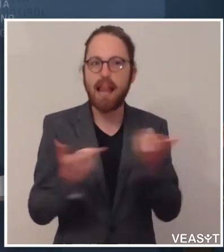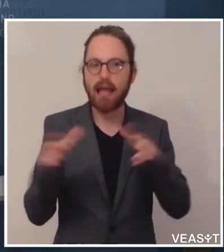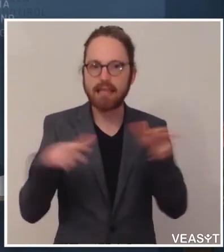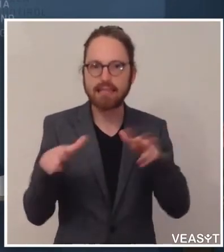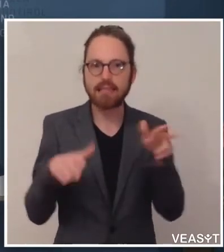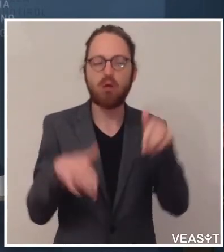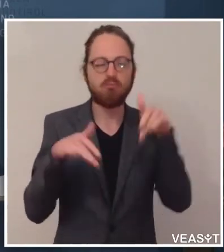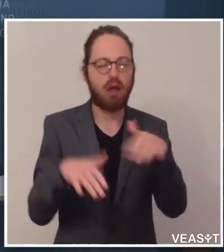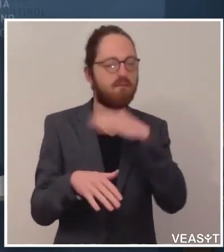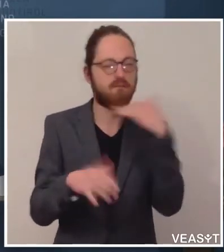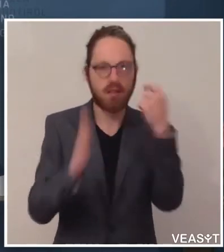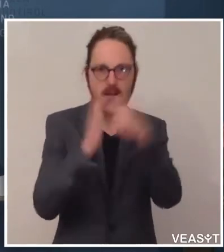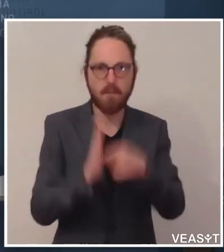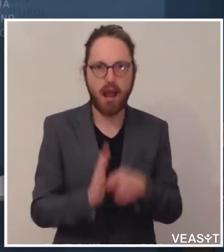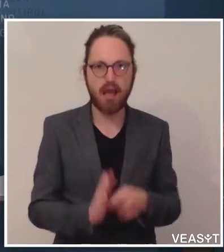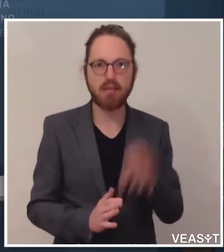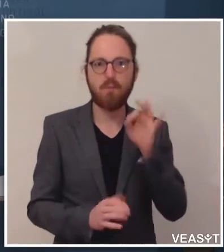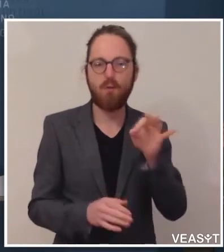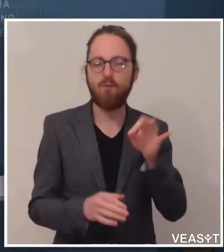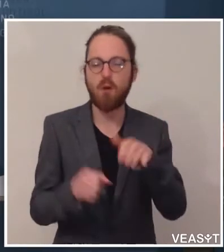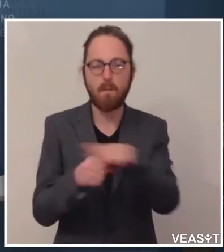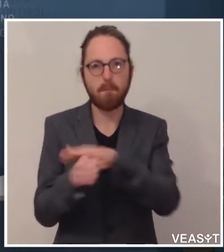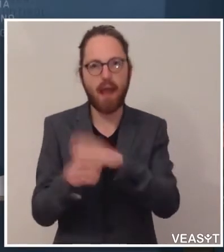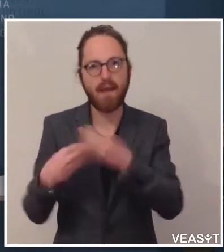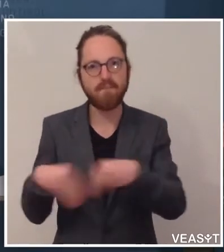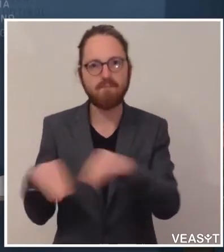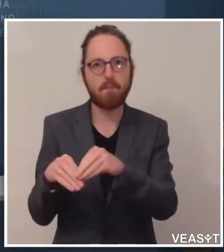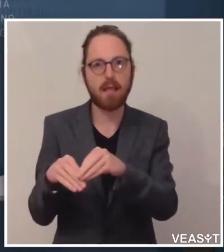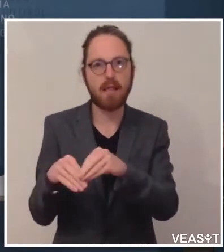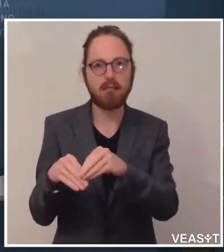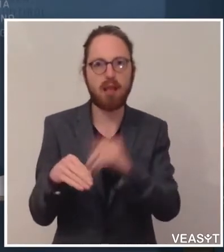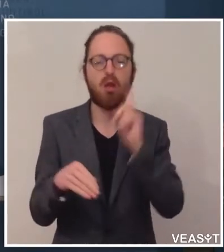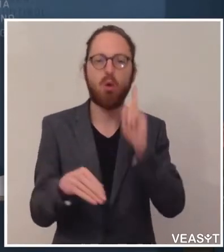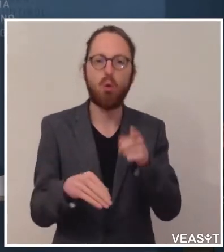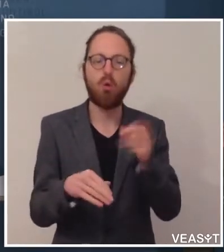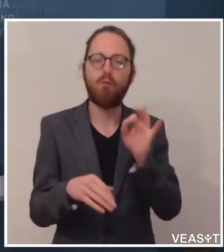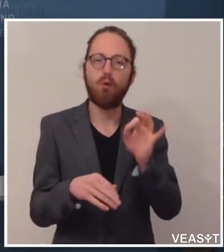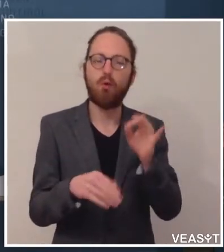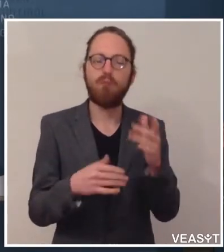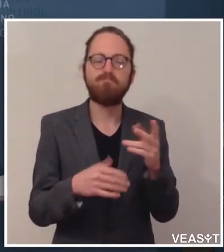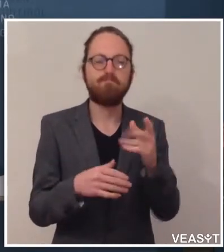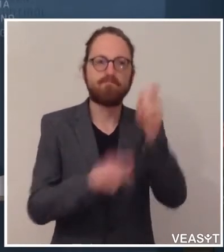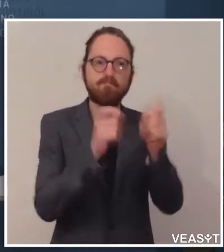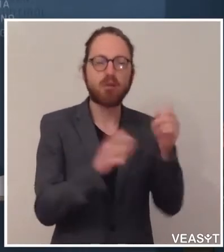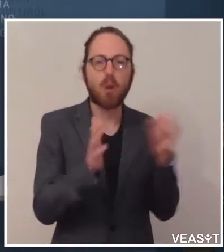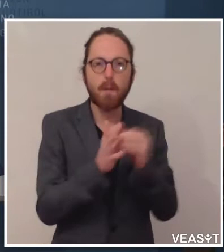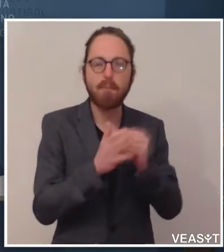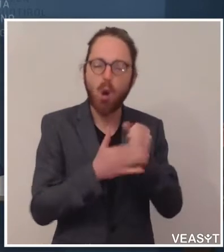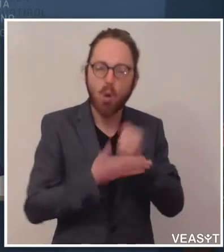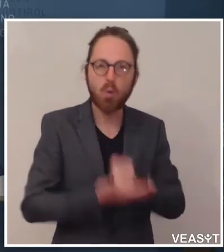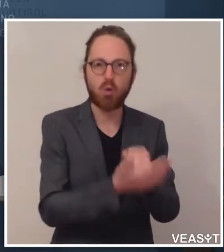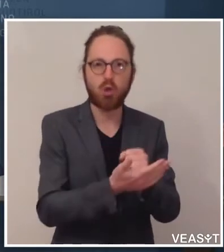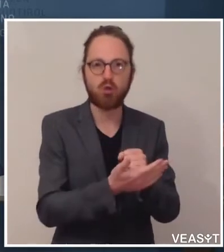Maßnahmen für den Bereich Familie getroffen und für jene, die unsere Unterstützung auch ganz dringend